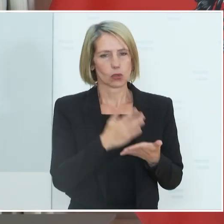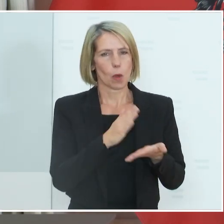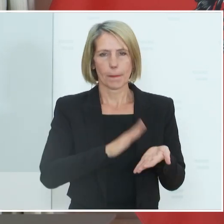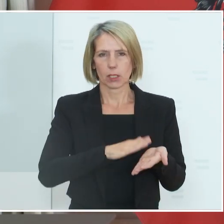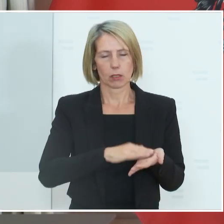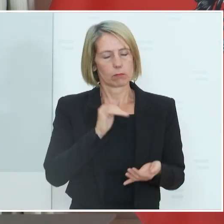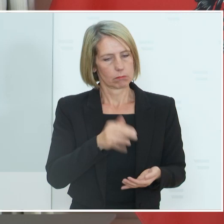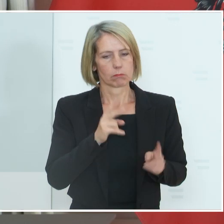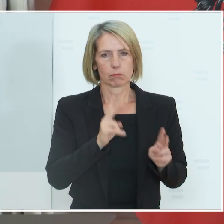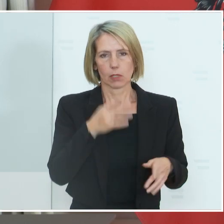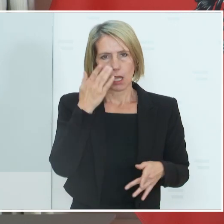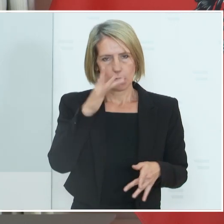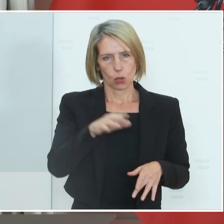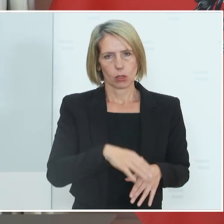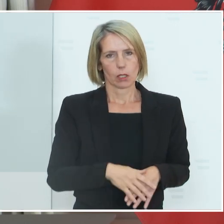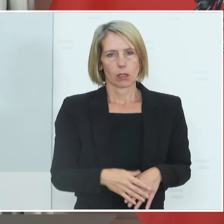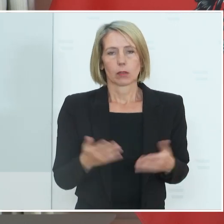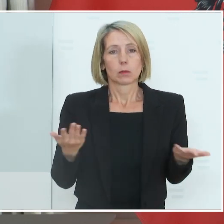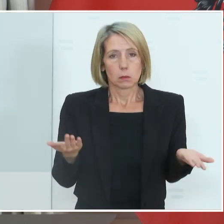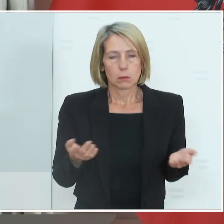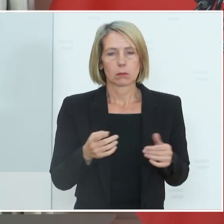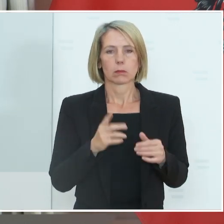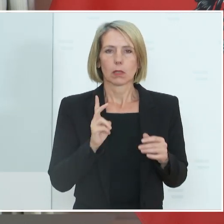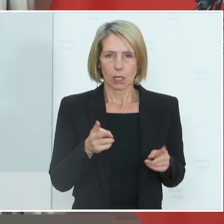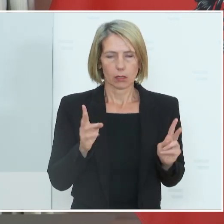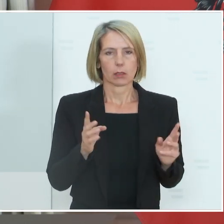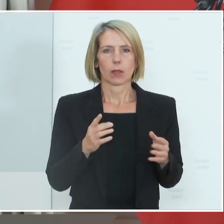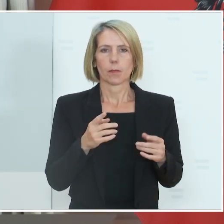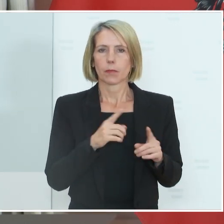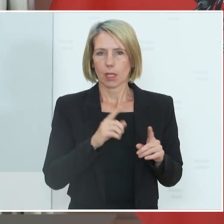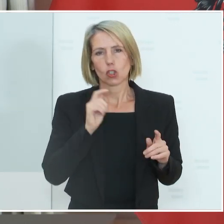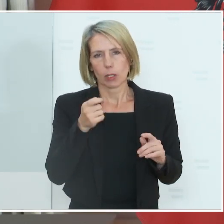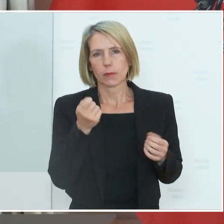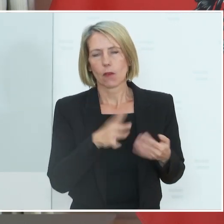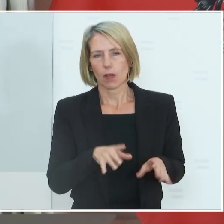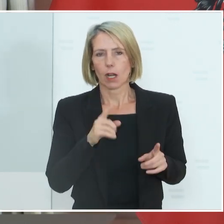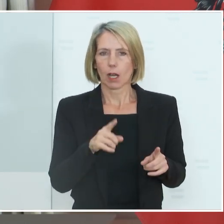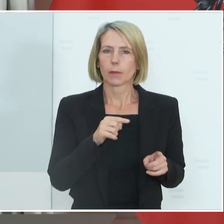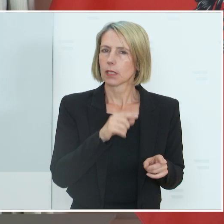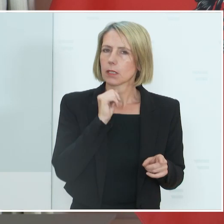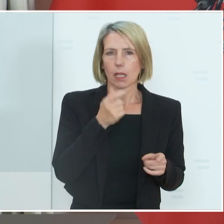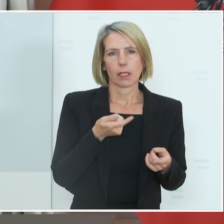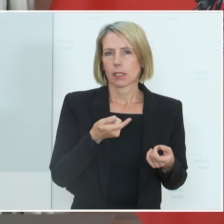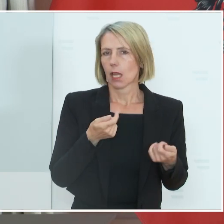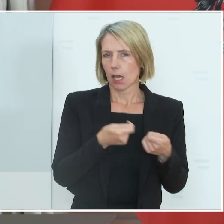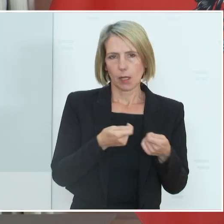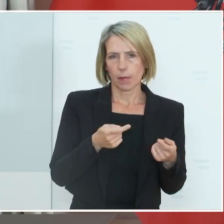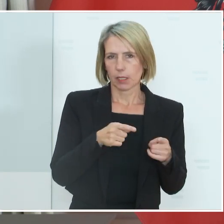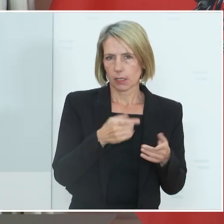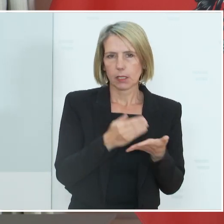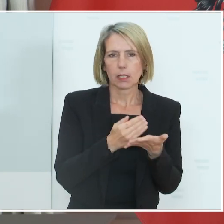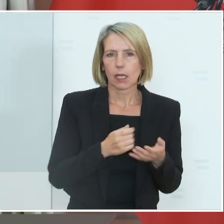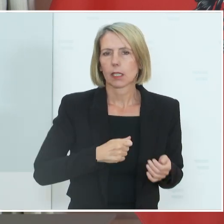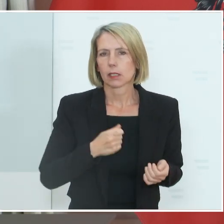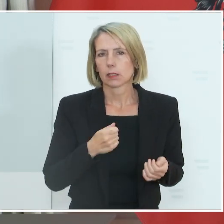schlimmsten Fall kann das bis zur Kündigung führen. Aber das wurde jetzt nicht angepasst. Das sind die bestehenden Regeln aus dem Arbeitsrecht.